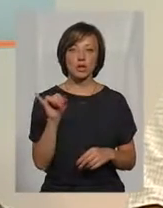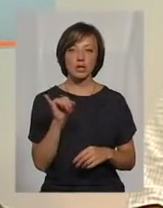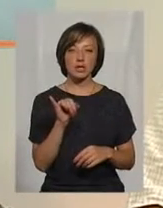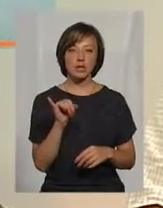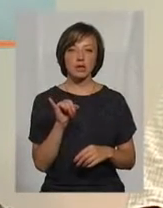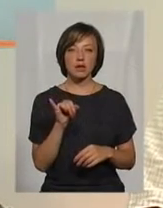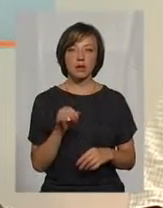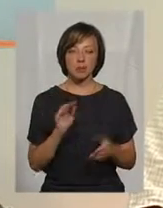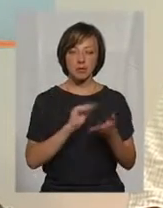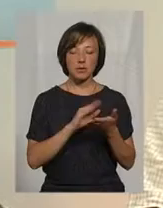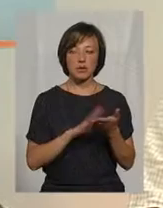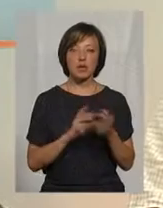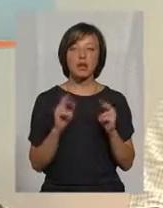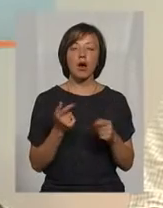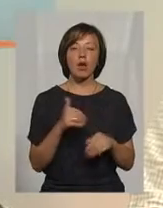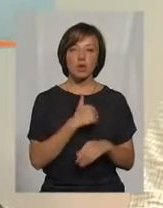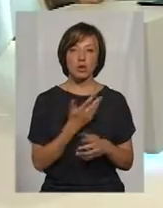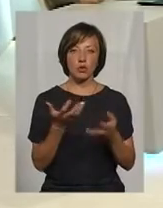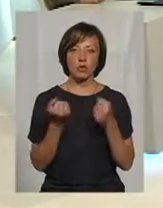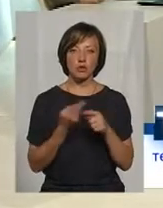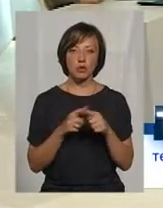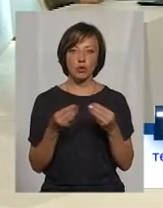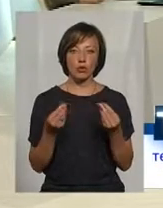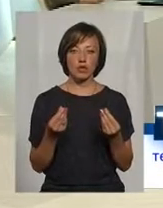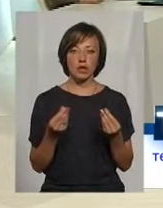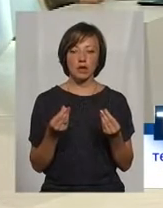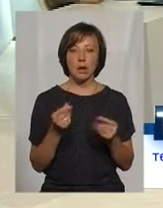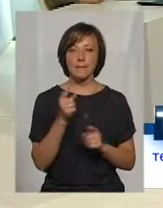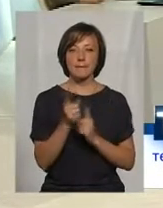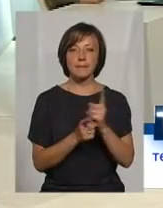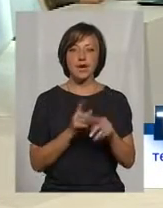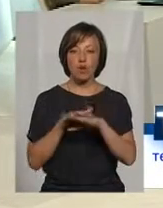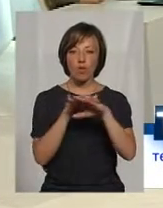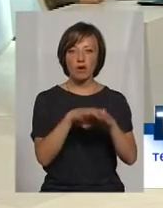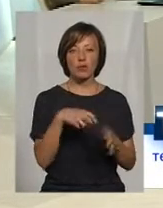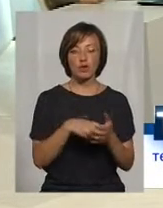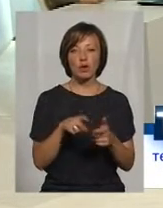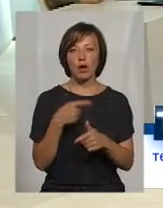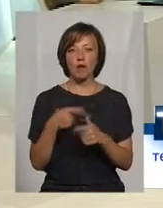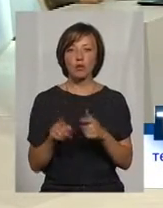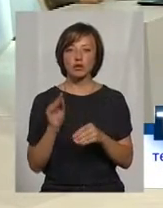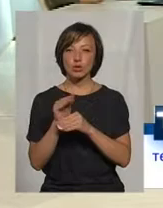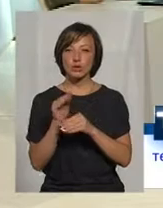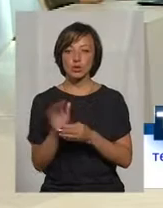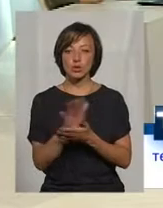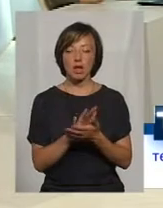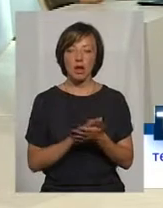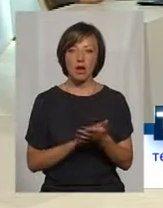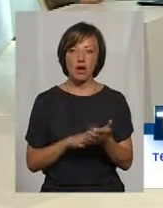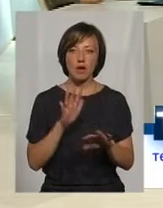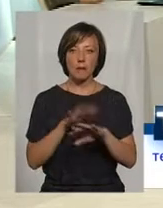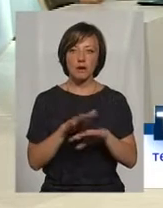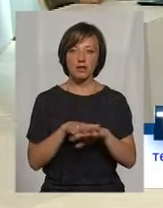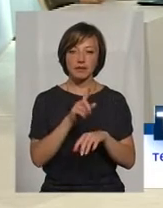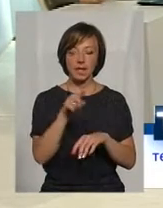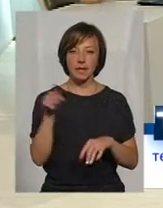відповідно зазначають, яким шляхом вони хотіли би отримати ці кошти. Або шляхом перерахування на поштове відділення, або вони додають до заяви банківський